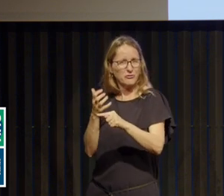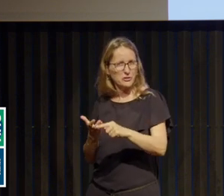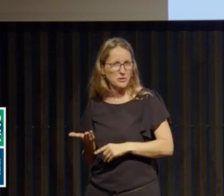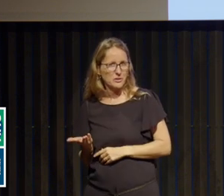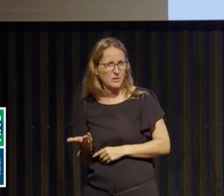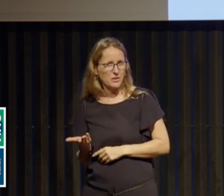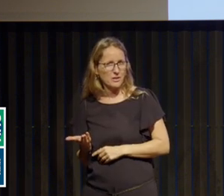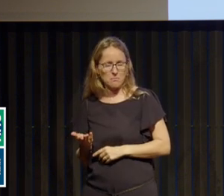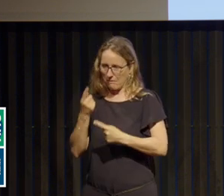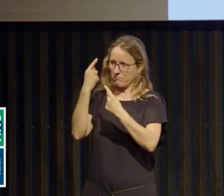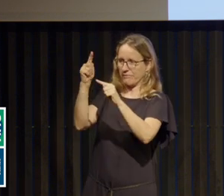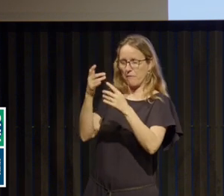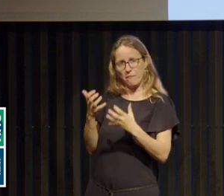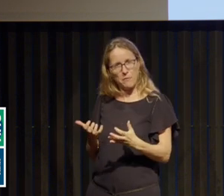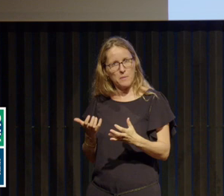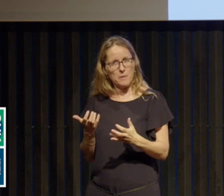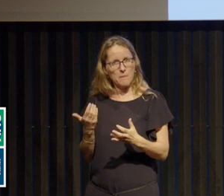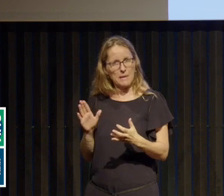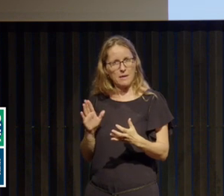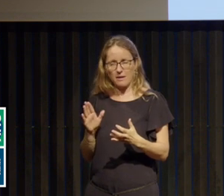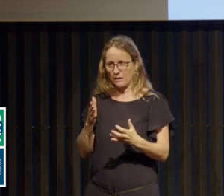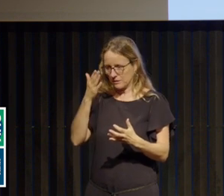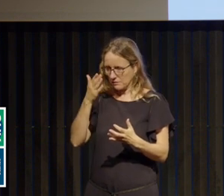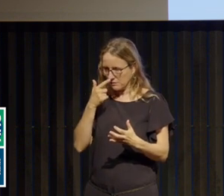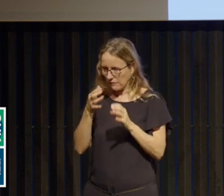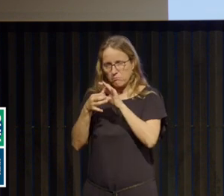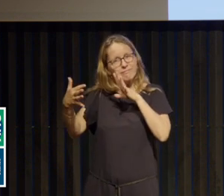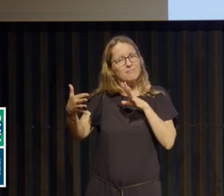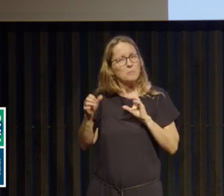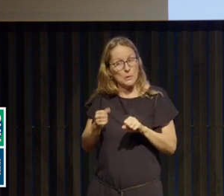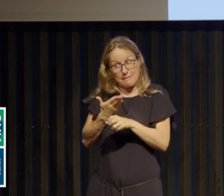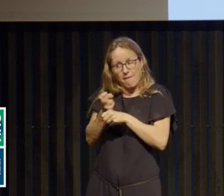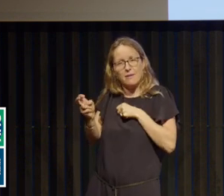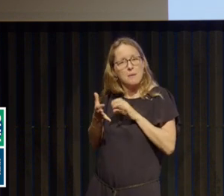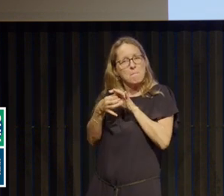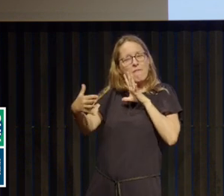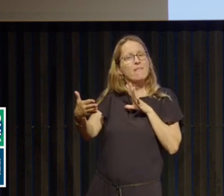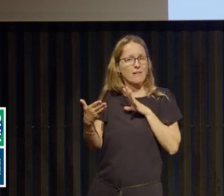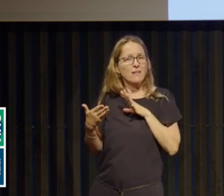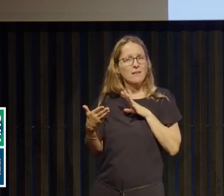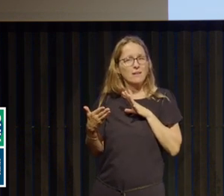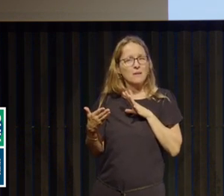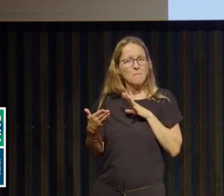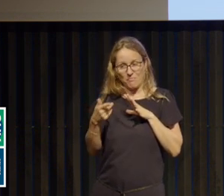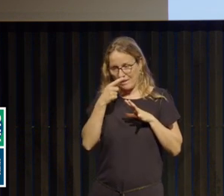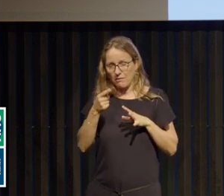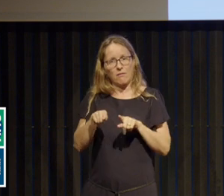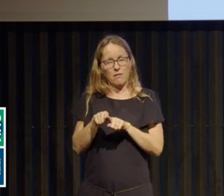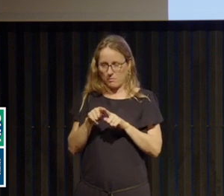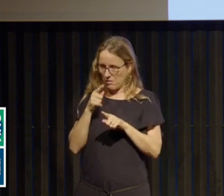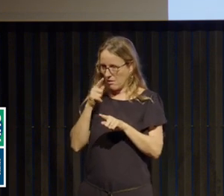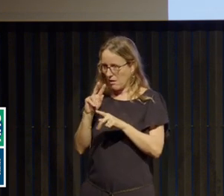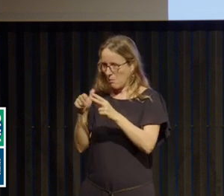Sans risquer, finalement, d'accélérer la perte. Et là, voilà, s'opposer, le non à la